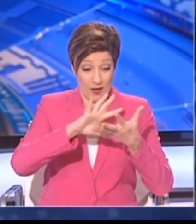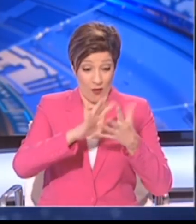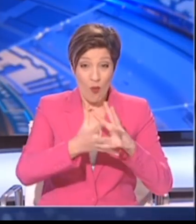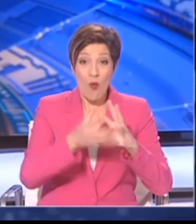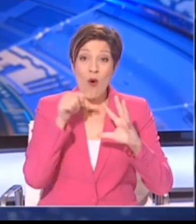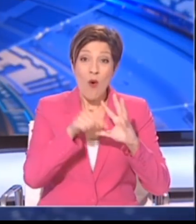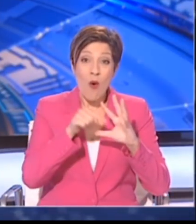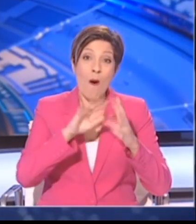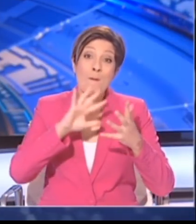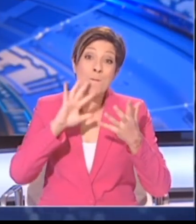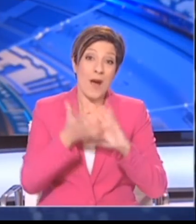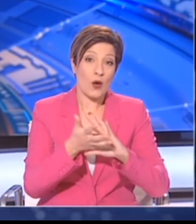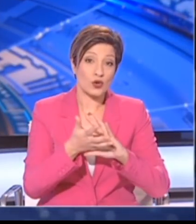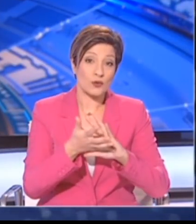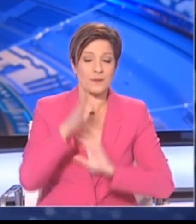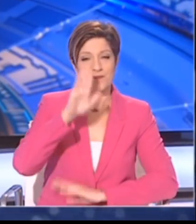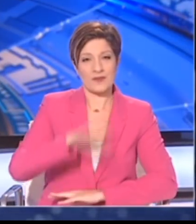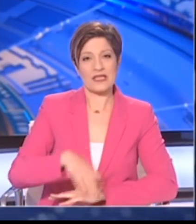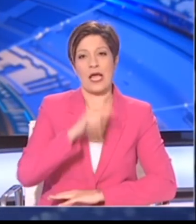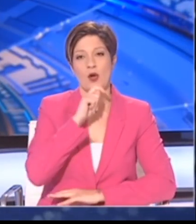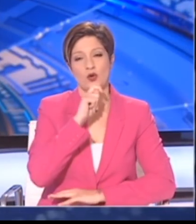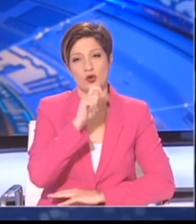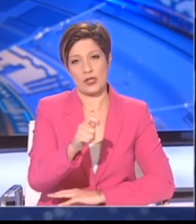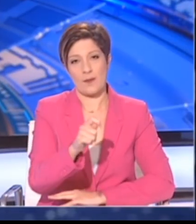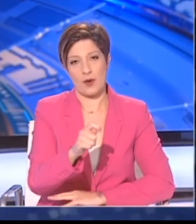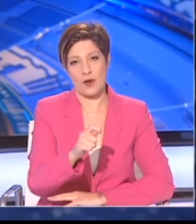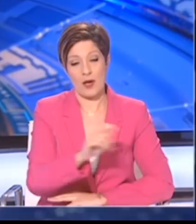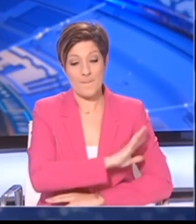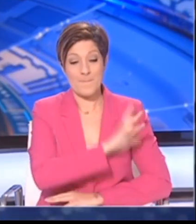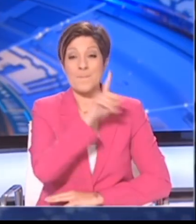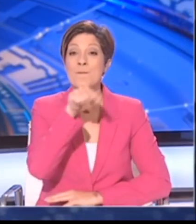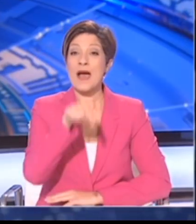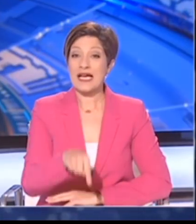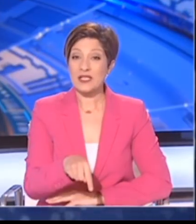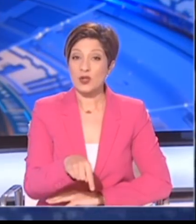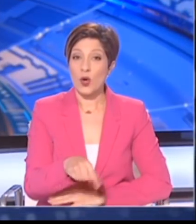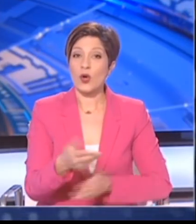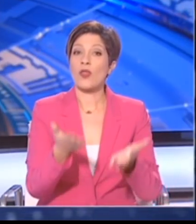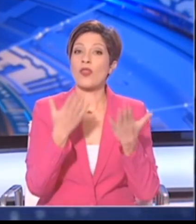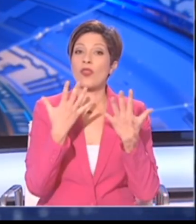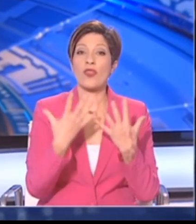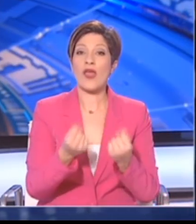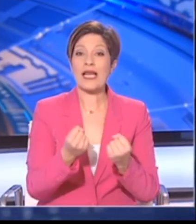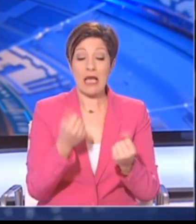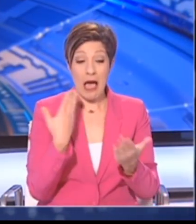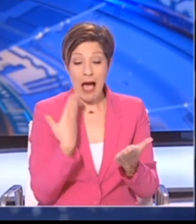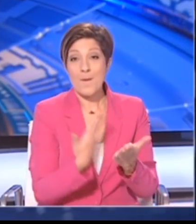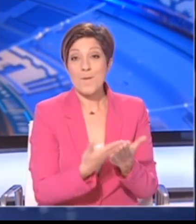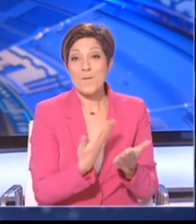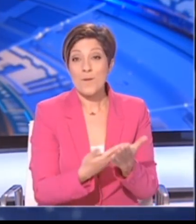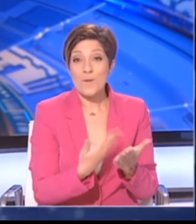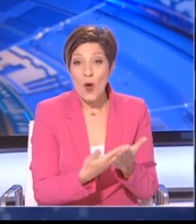παγκόσμια. Κλείνοντας, θα ήθελα να τονίσω ότι μέχρι και τώρα δεν υπάρχει αποδεδειγμένα